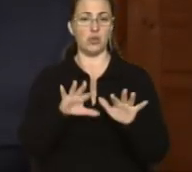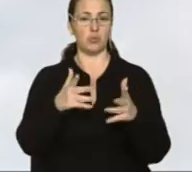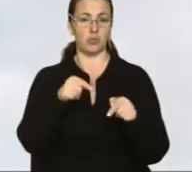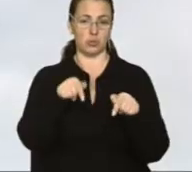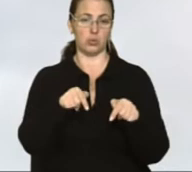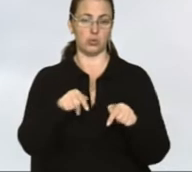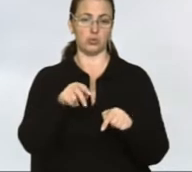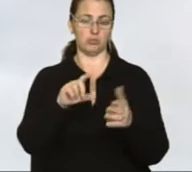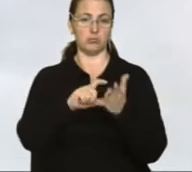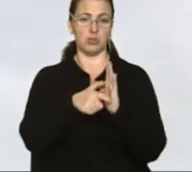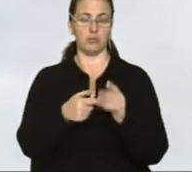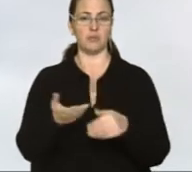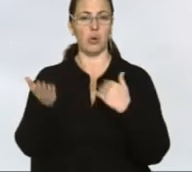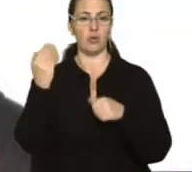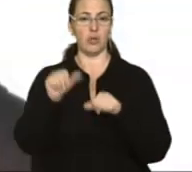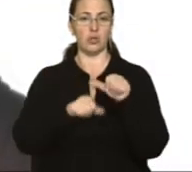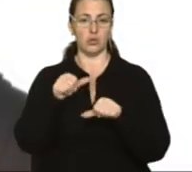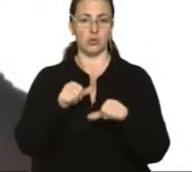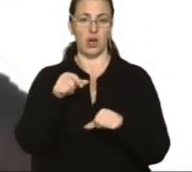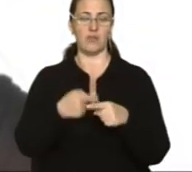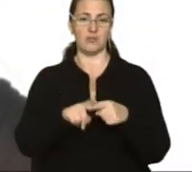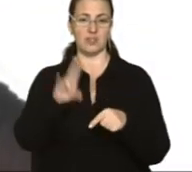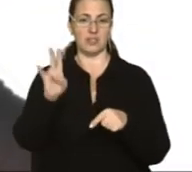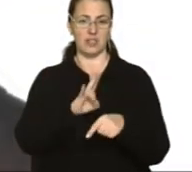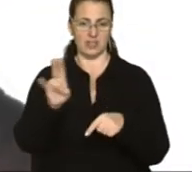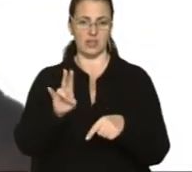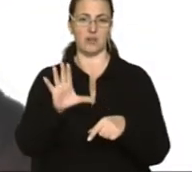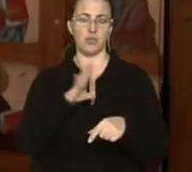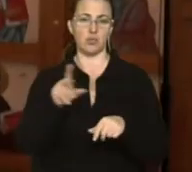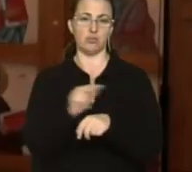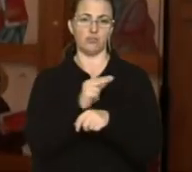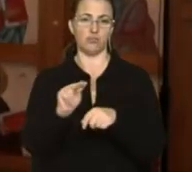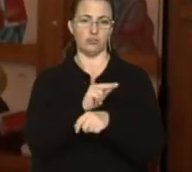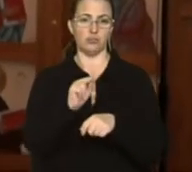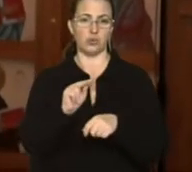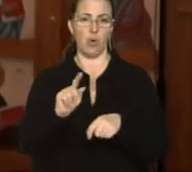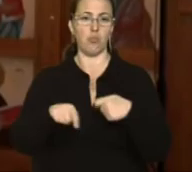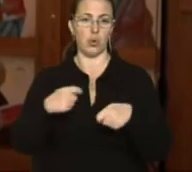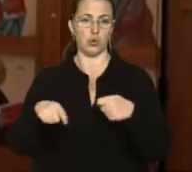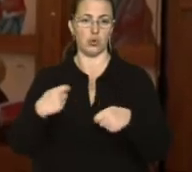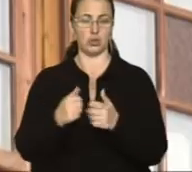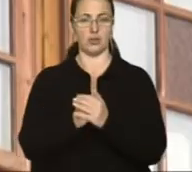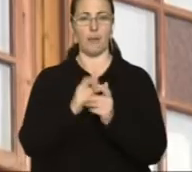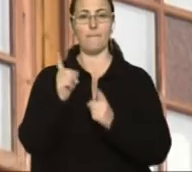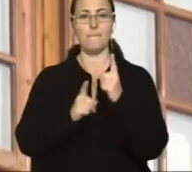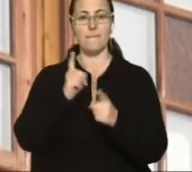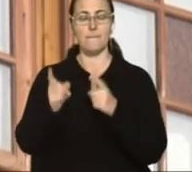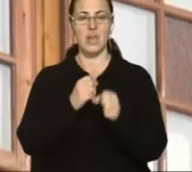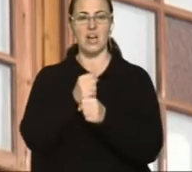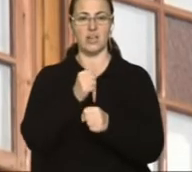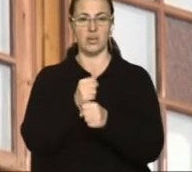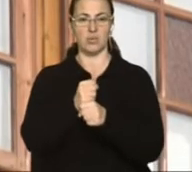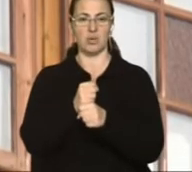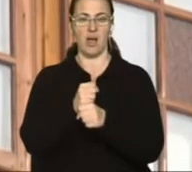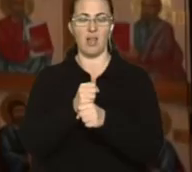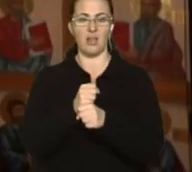приміщенні. Попередні роки у цій церкві вже виправляли порушення, які побачили рятувальники. Переробляли, наприклад, систему громовідводу, була